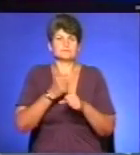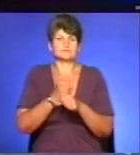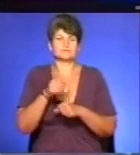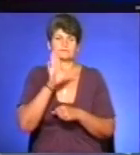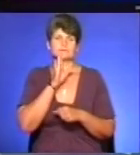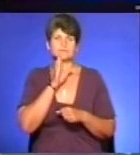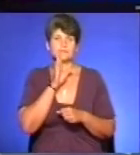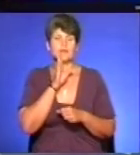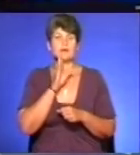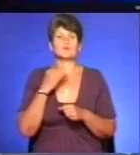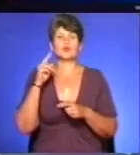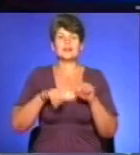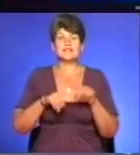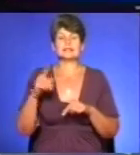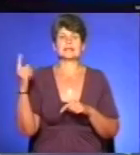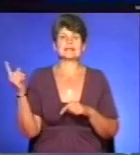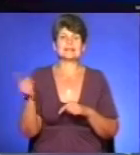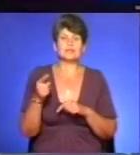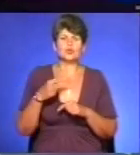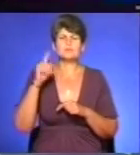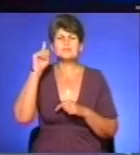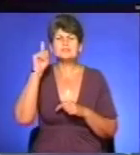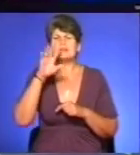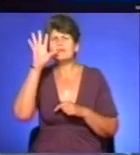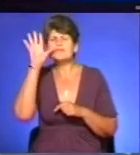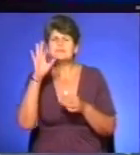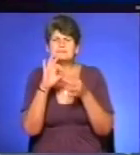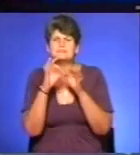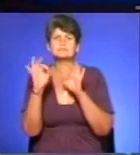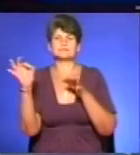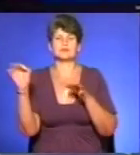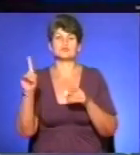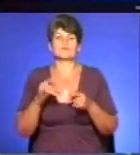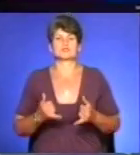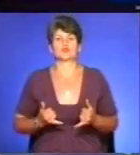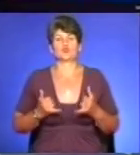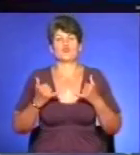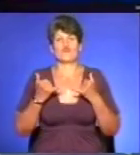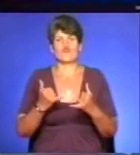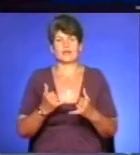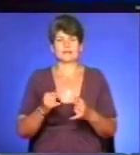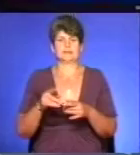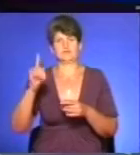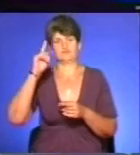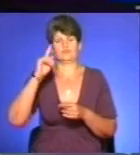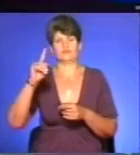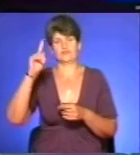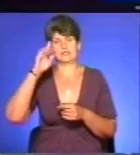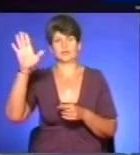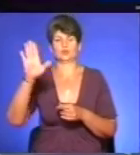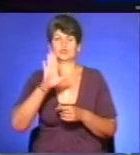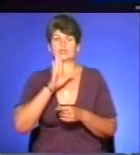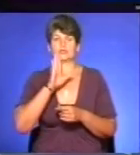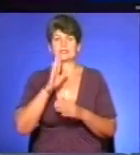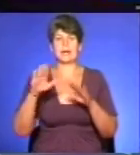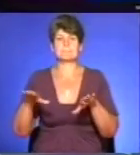Тернопіль архівіст і краєзнавець знала усе до найменших деталей. Тож, аби вшанувати видатну городянку, на місці, де колись стояв